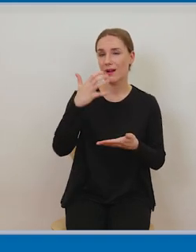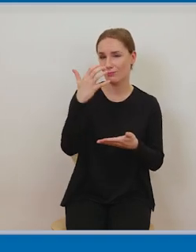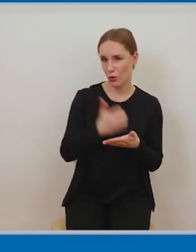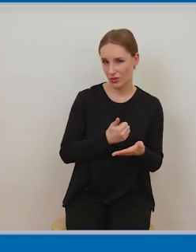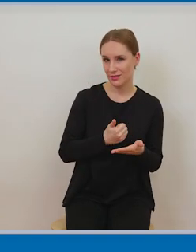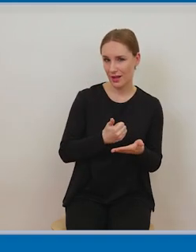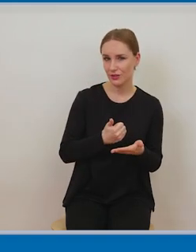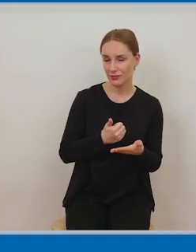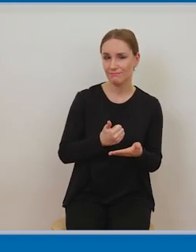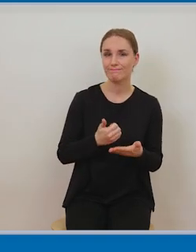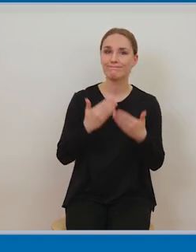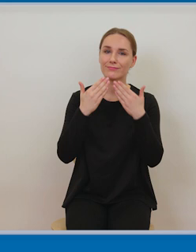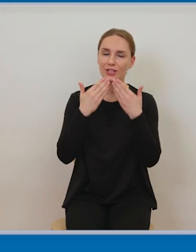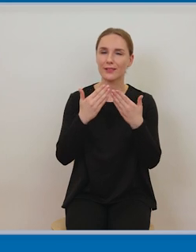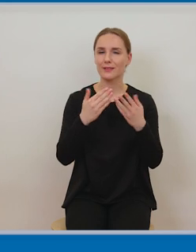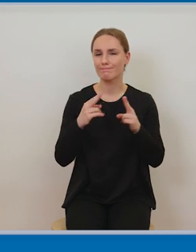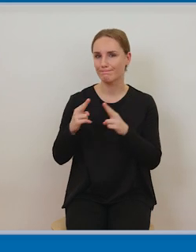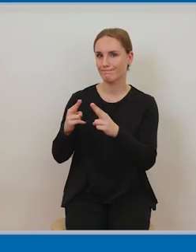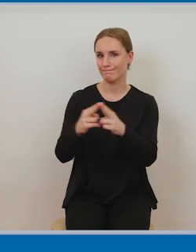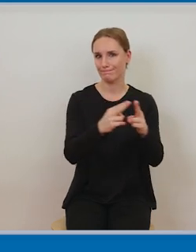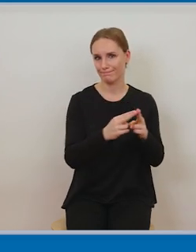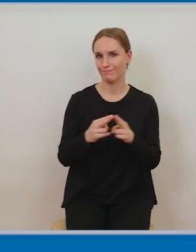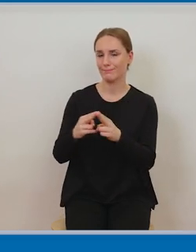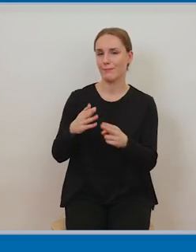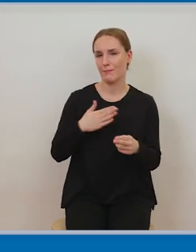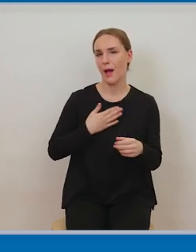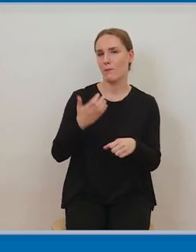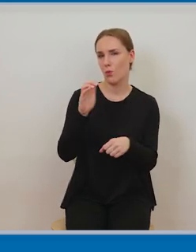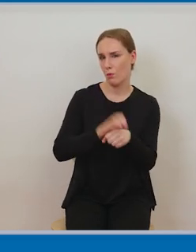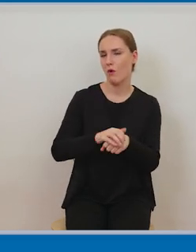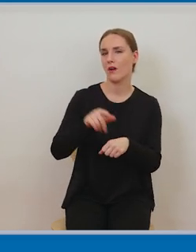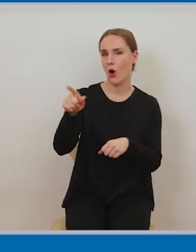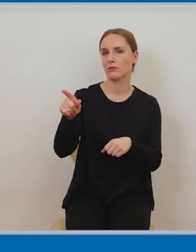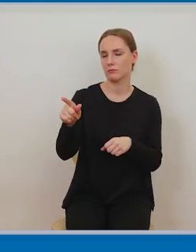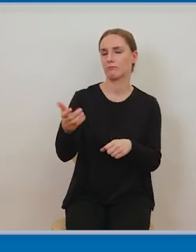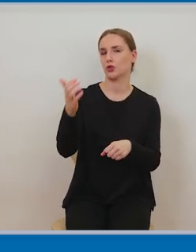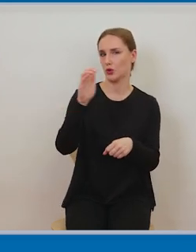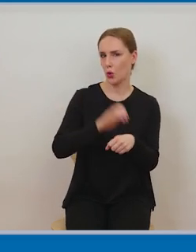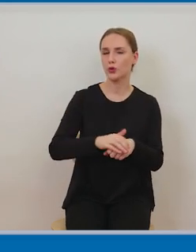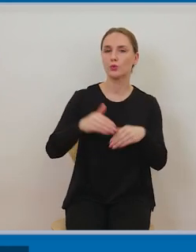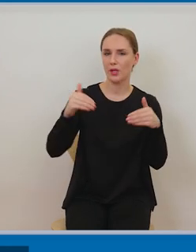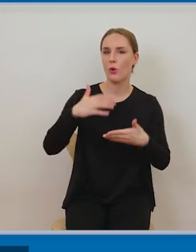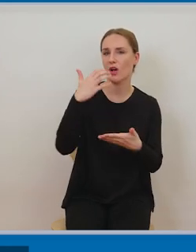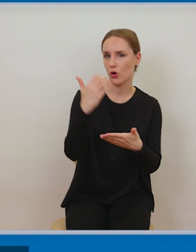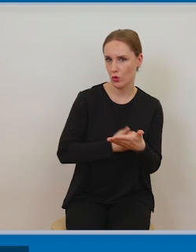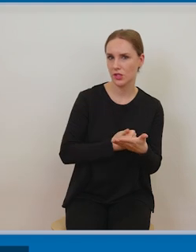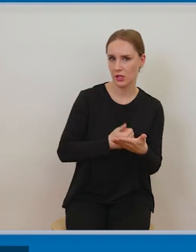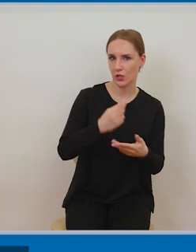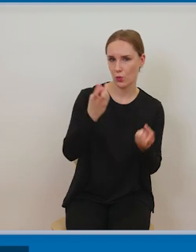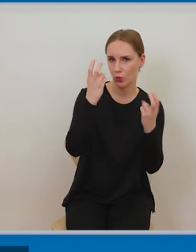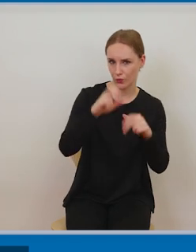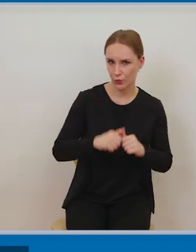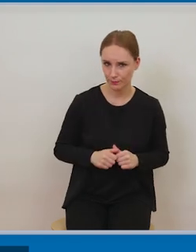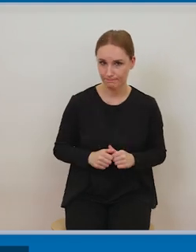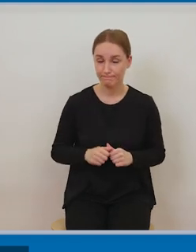zgoda co do korzystania, zakresu korzystania, tytułem uzupełnienia podkreślę, że zasady regulowania